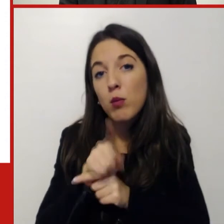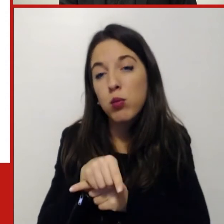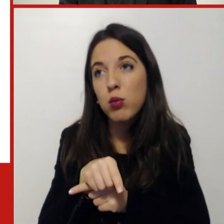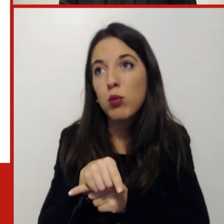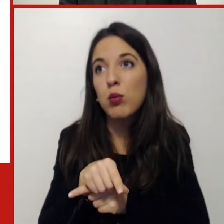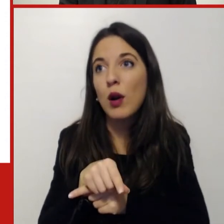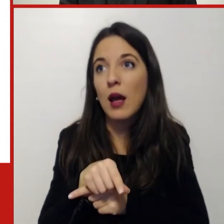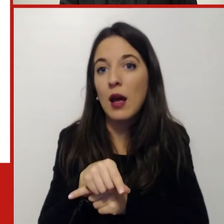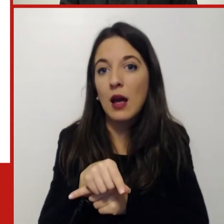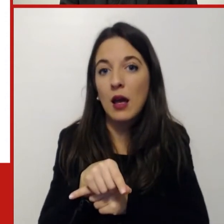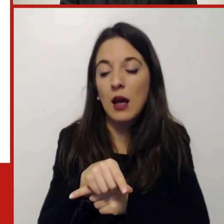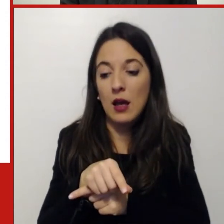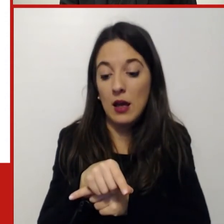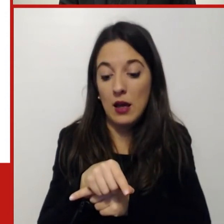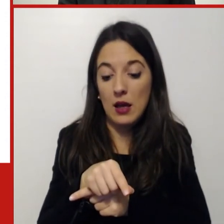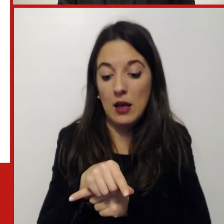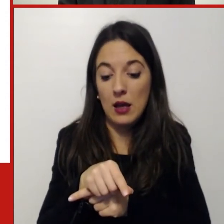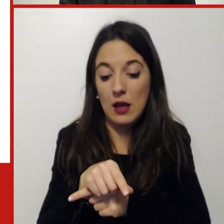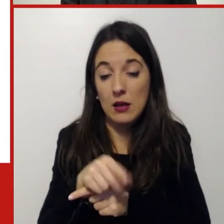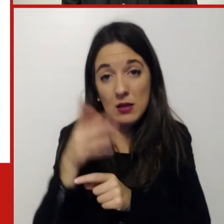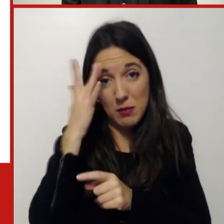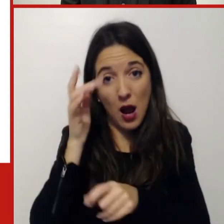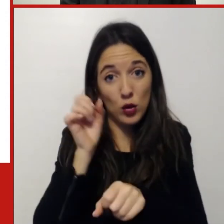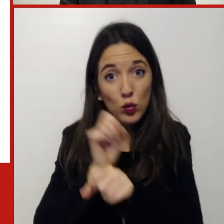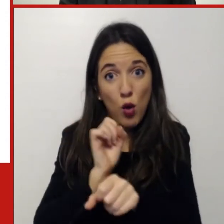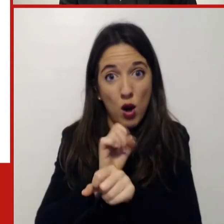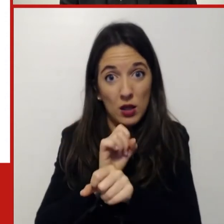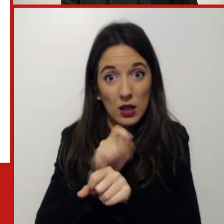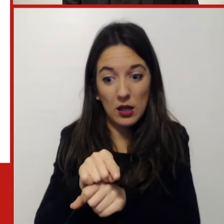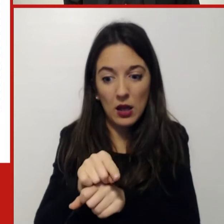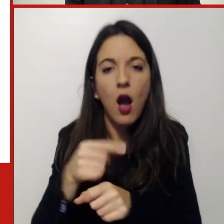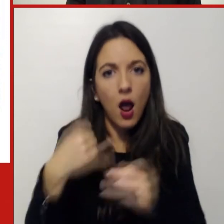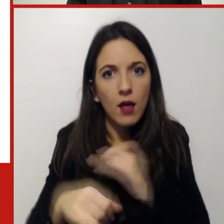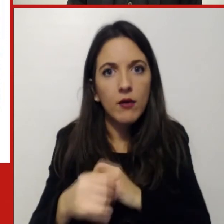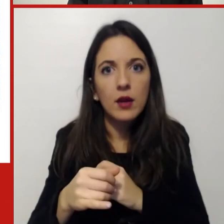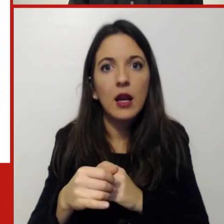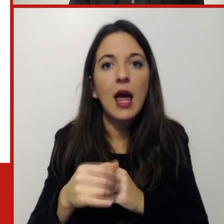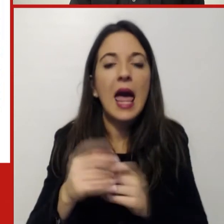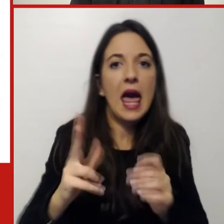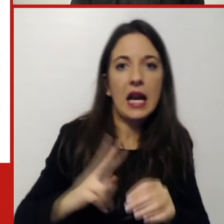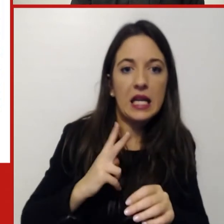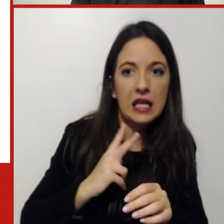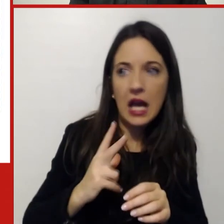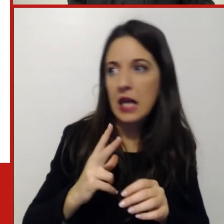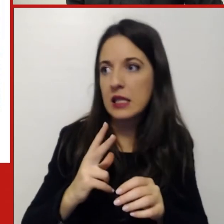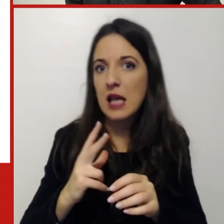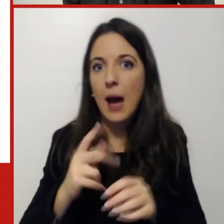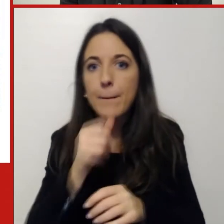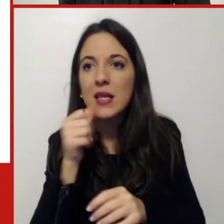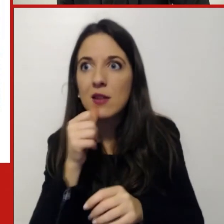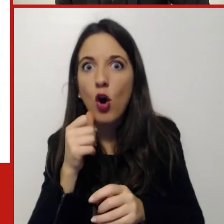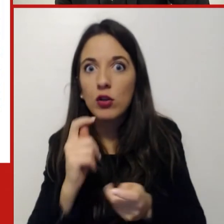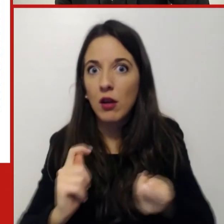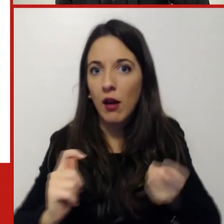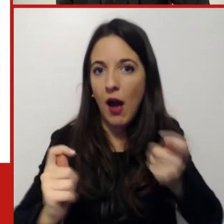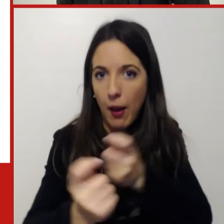positivi ma va accompagnato perché sposta ricchezza, sposta bisogni. Quindi una sfida grandissima, una sfida che